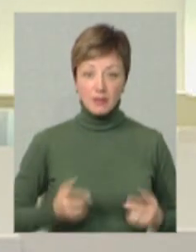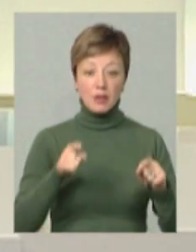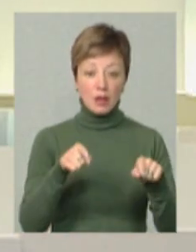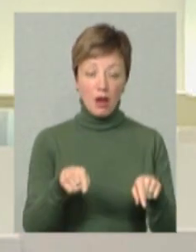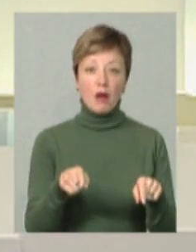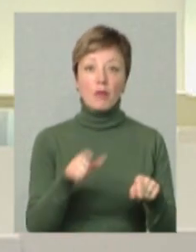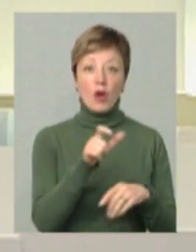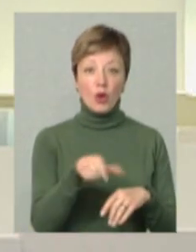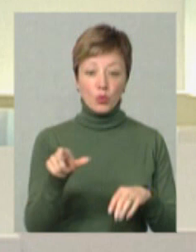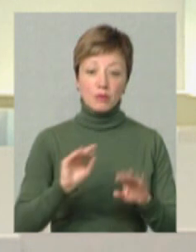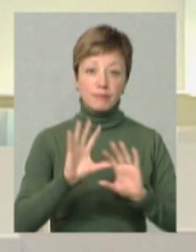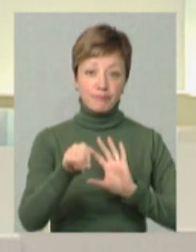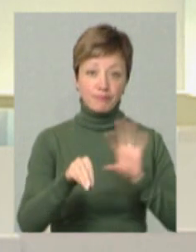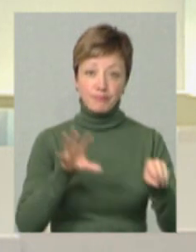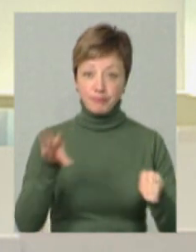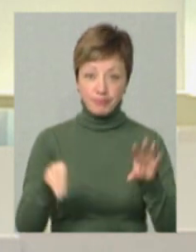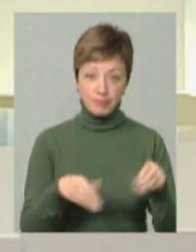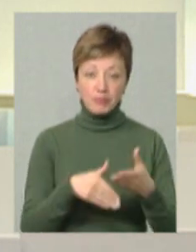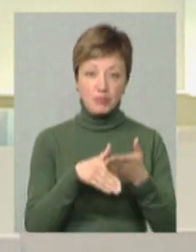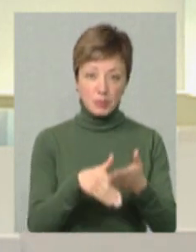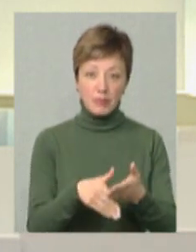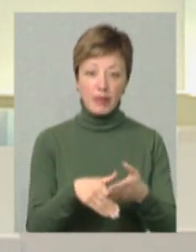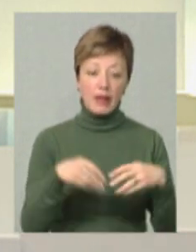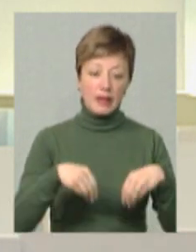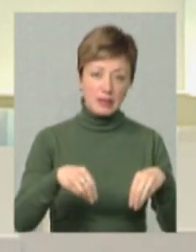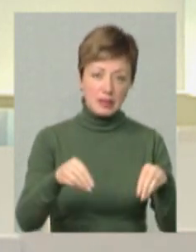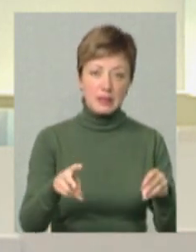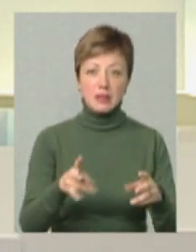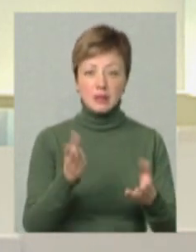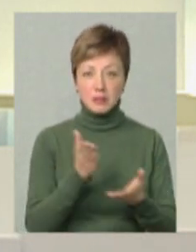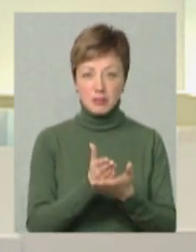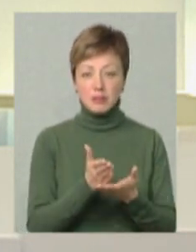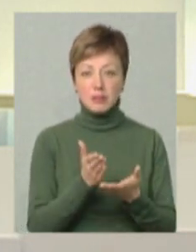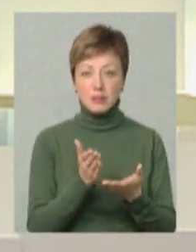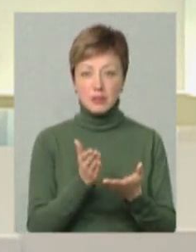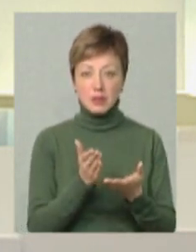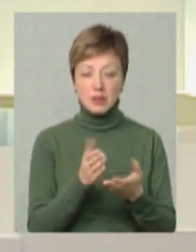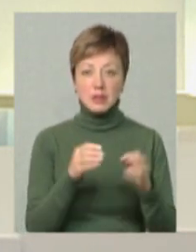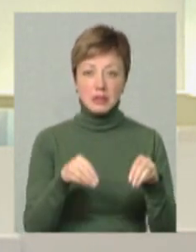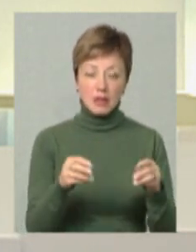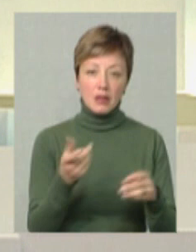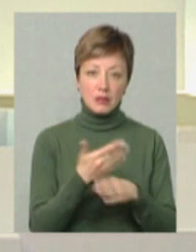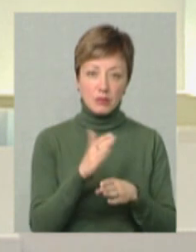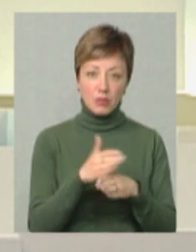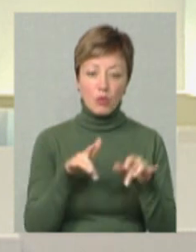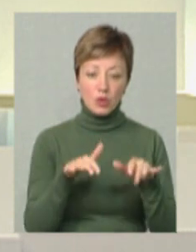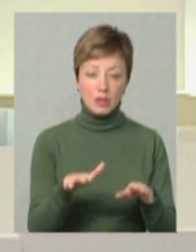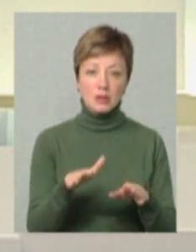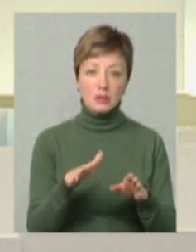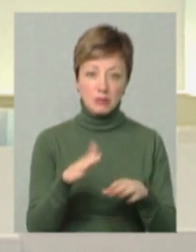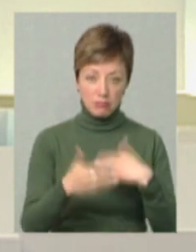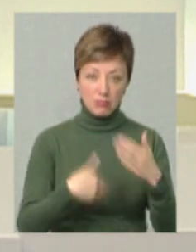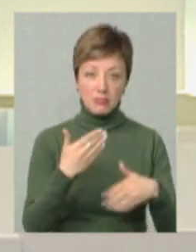Там їх люди розміщують, допомагаємо з насінням, вже в нас люди сіють, садять, процес йде.